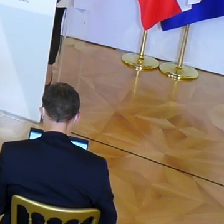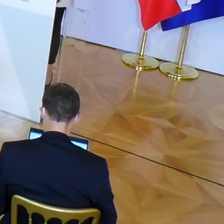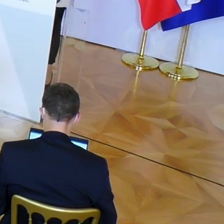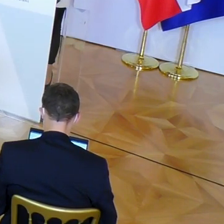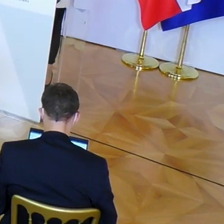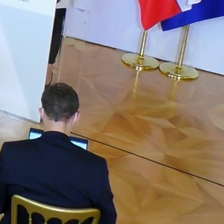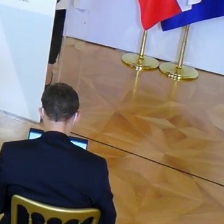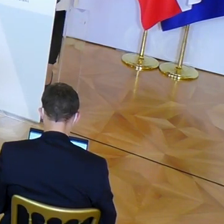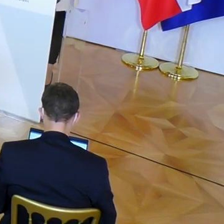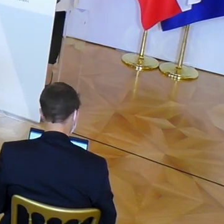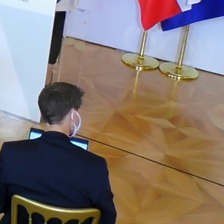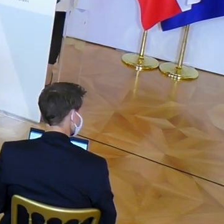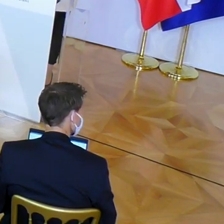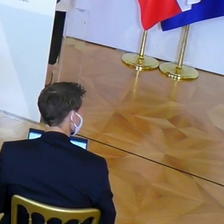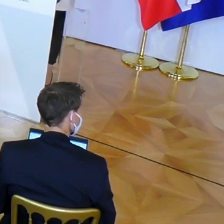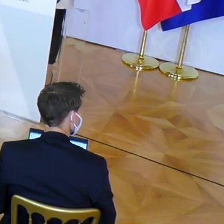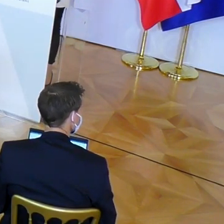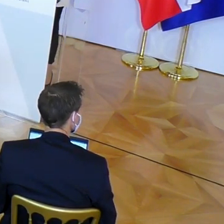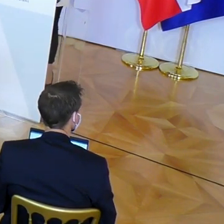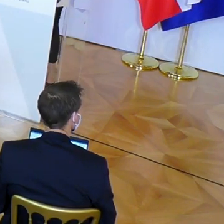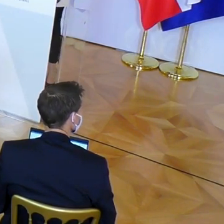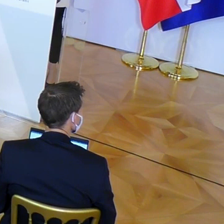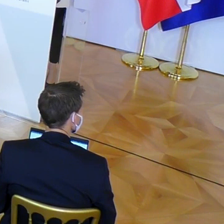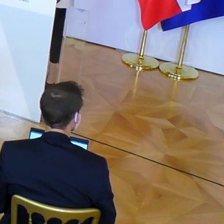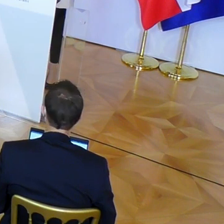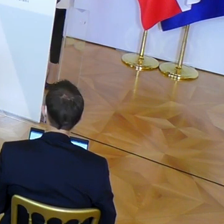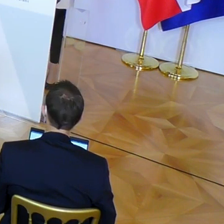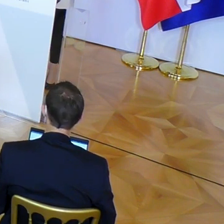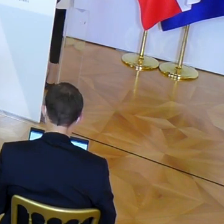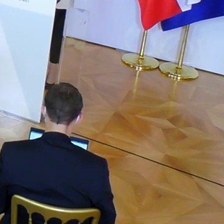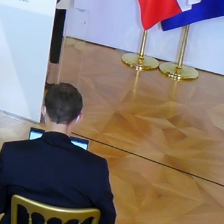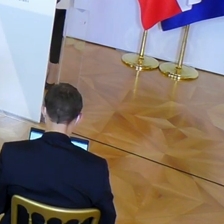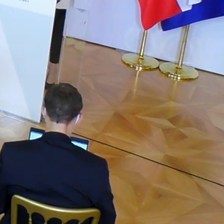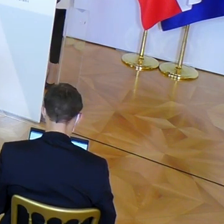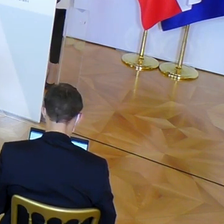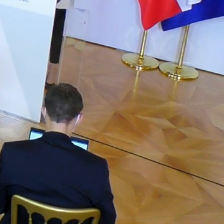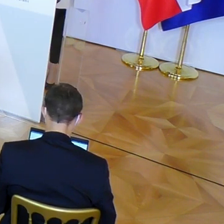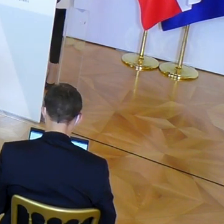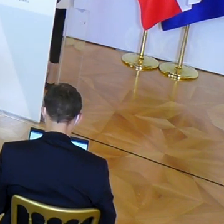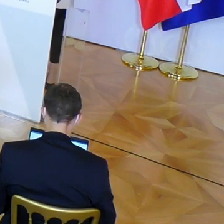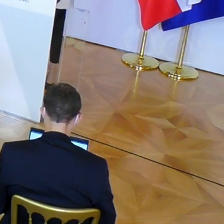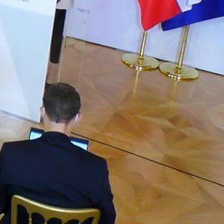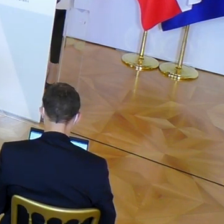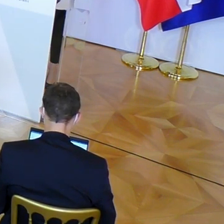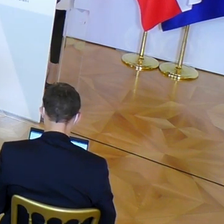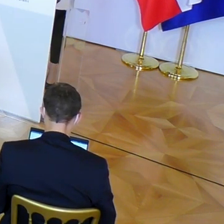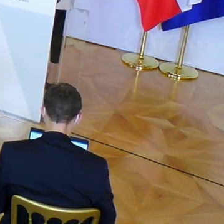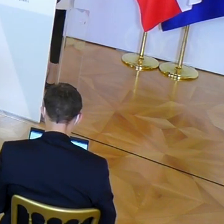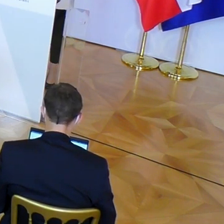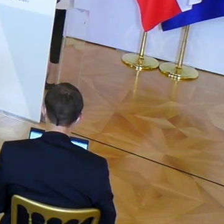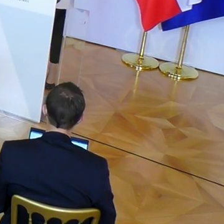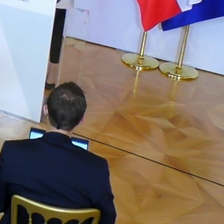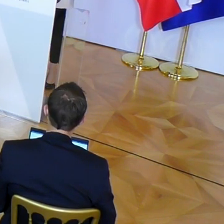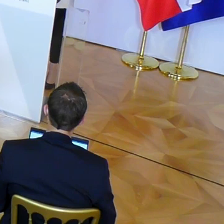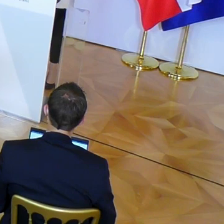Anlässlich der Präsentation der Arbeitsmarktdaten und ich übergebe an die Frau Arbeitsministerin Aschbacher. Bitteschön. Ja, grüß Gott, schönen